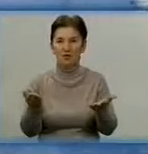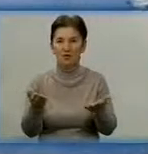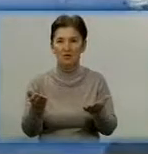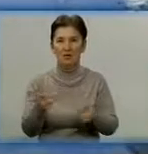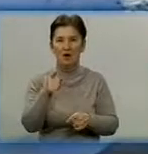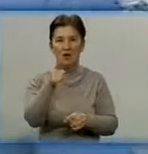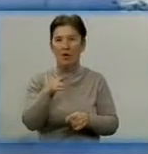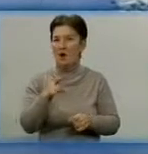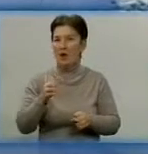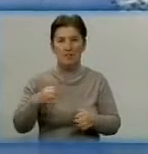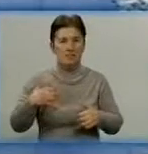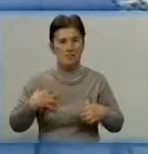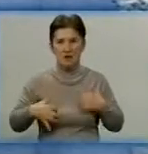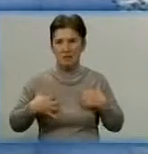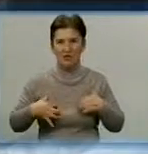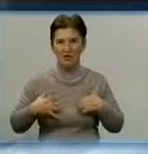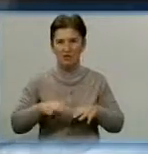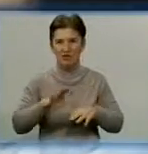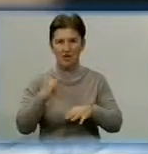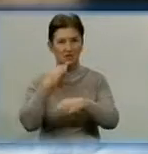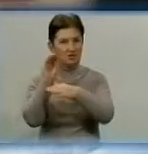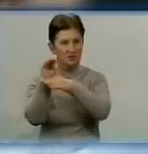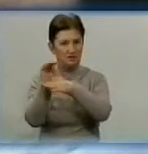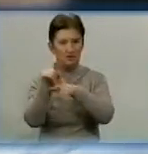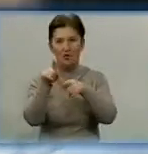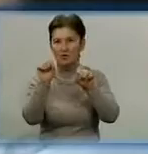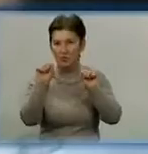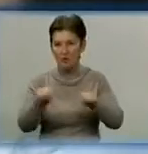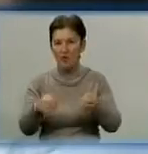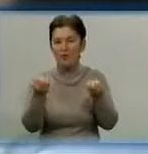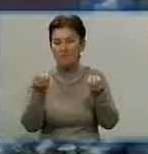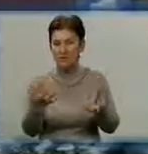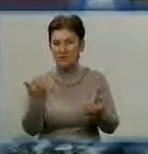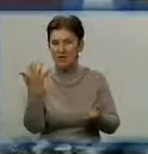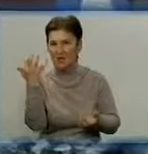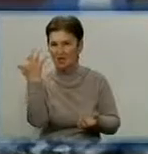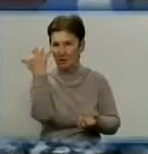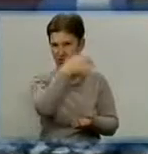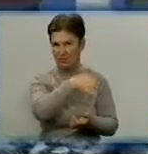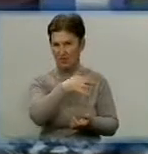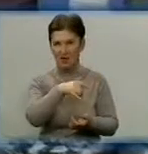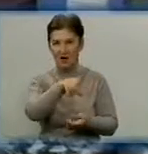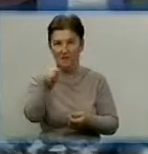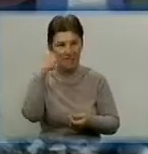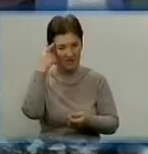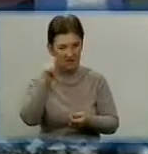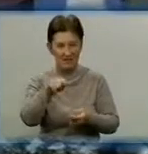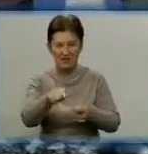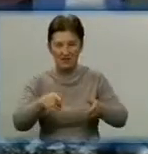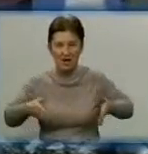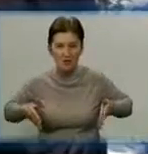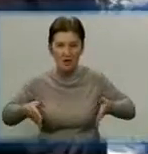Світлана не поспішає звинувачувати водія КАМАЗу, бо він міг просто не помітити дитини. Усі давно знають, що ця ділянка дороги